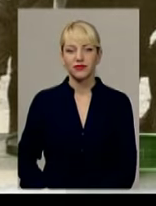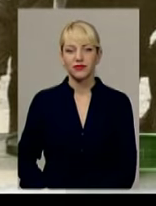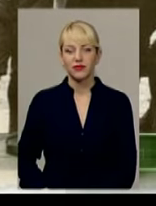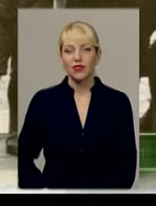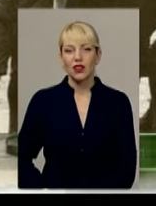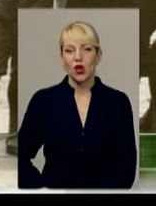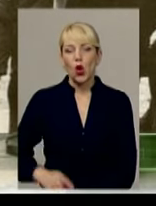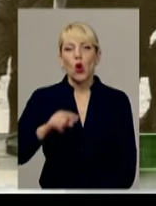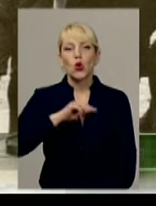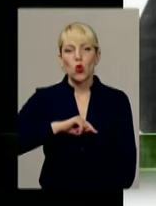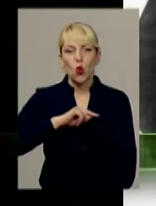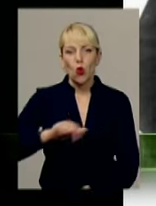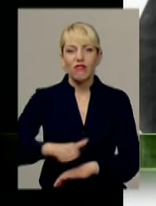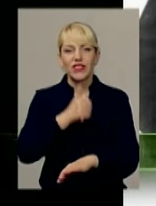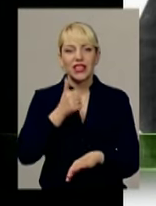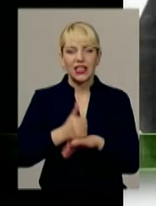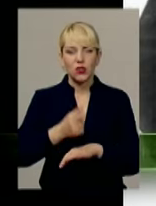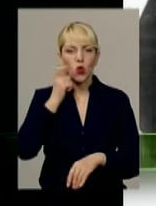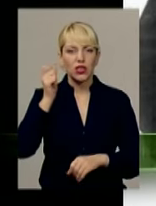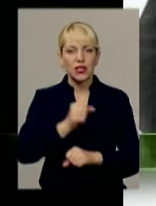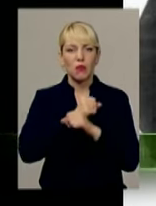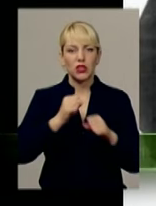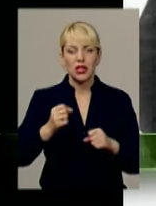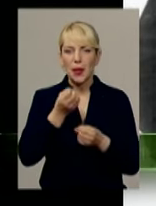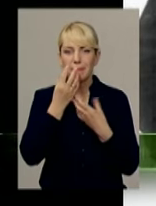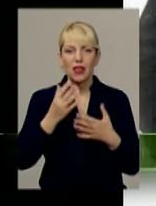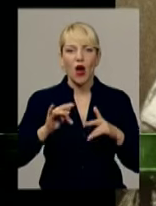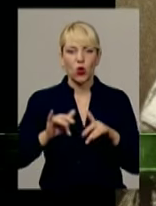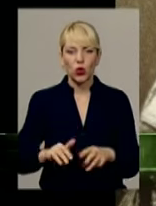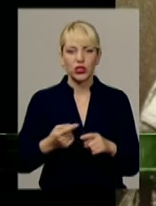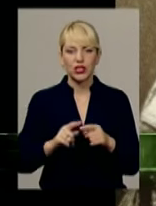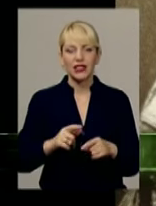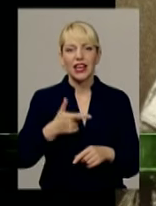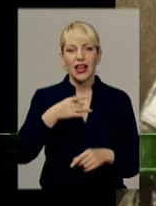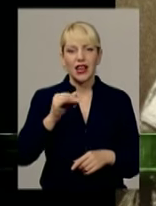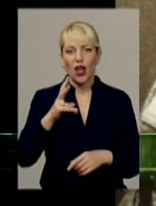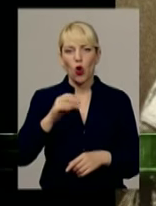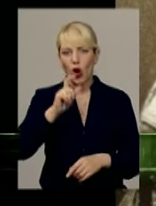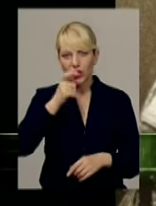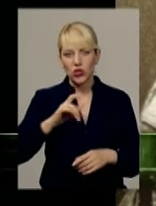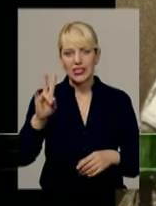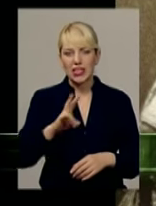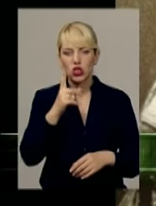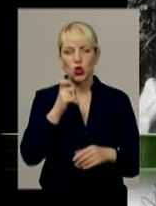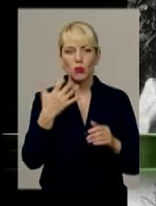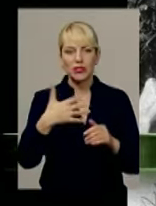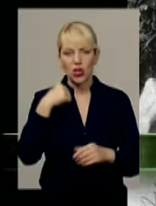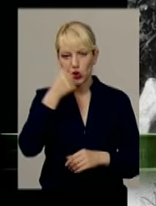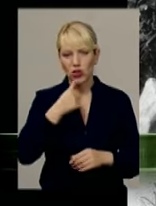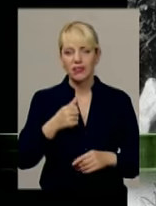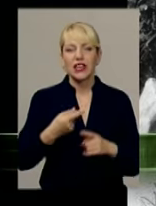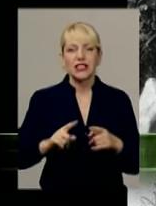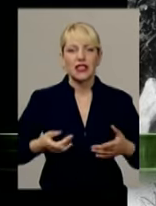Духовний лідер, український патріот і благодійник. Греко-католики області відзначатимуть 150-ту річницю з дня народження митрополита Андрея